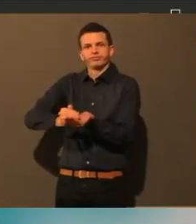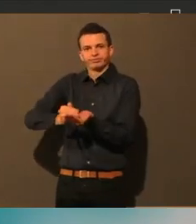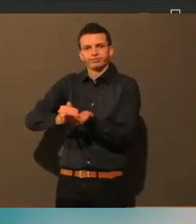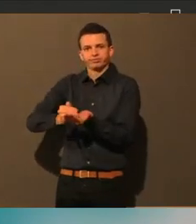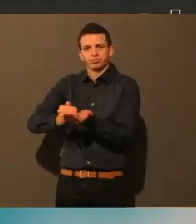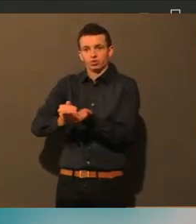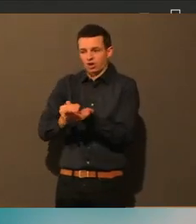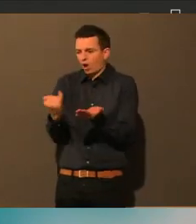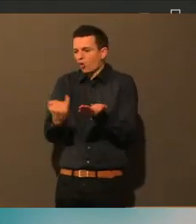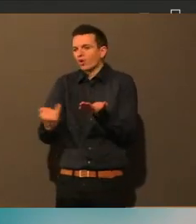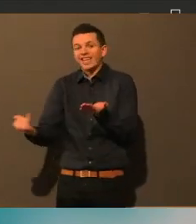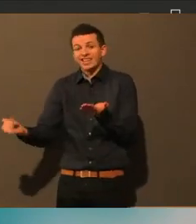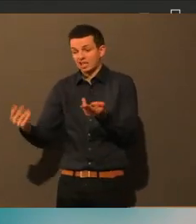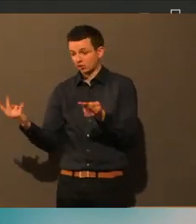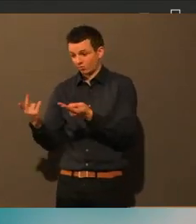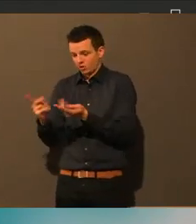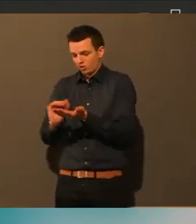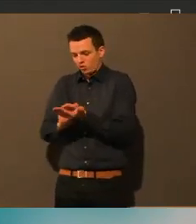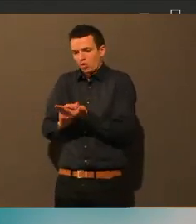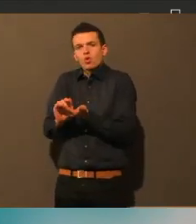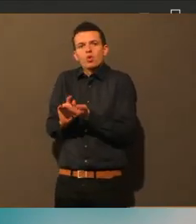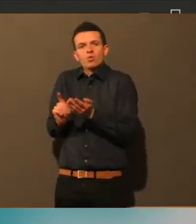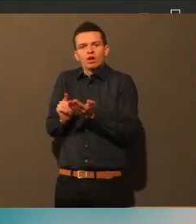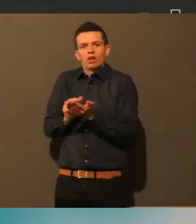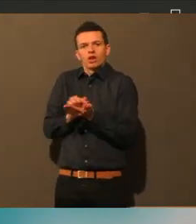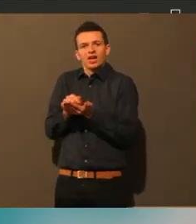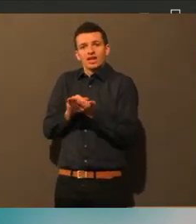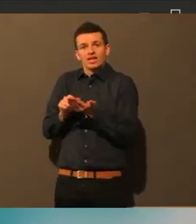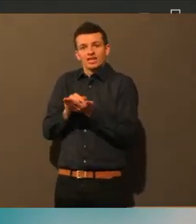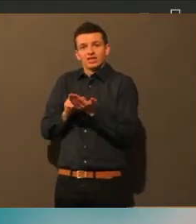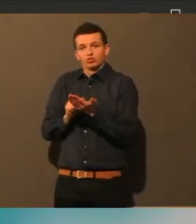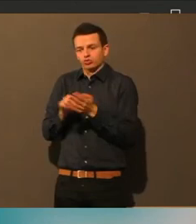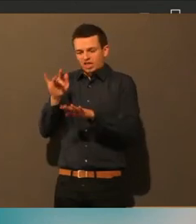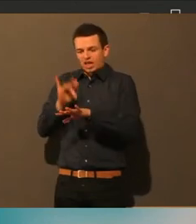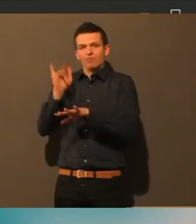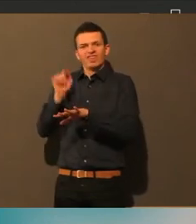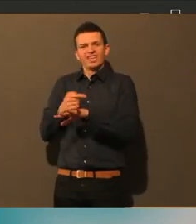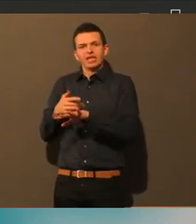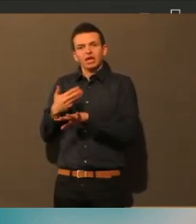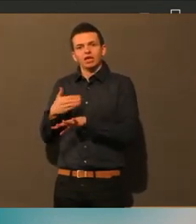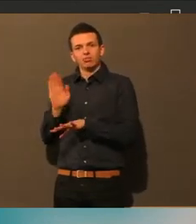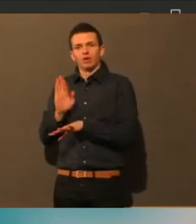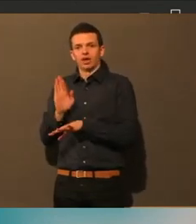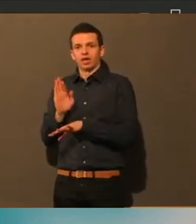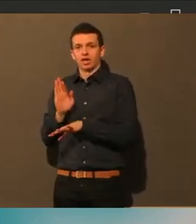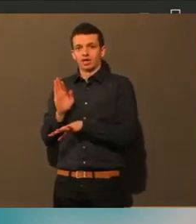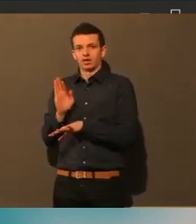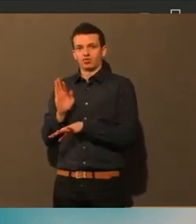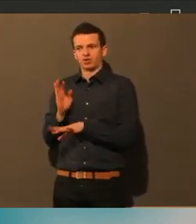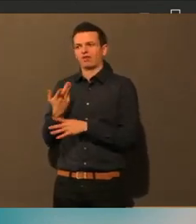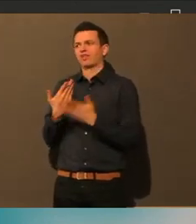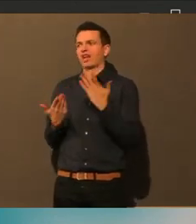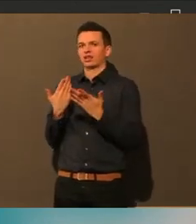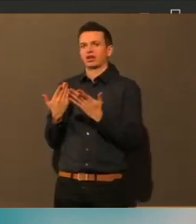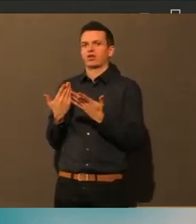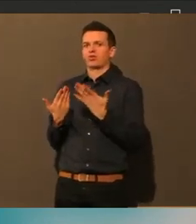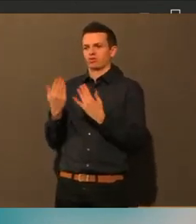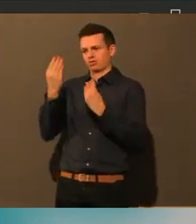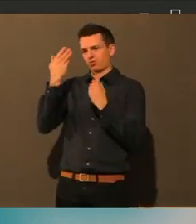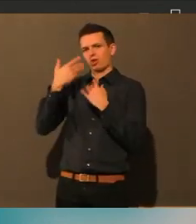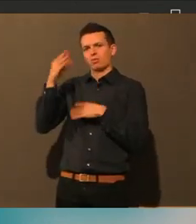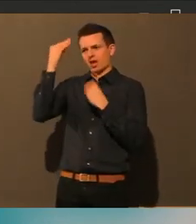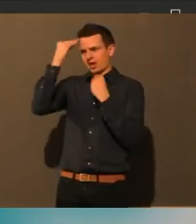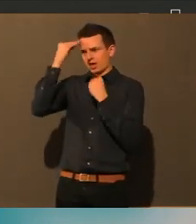geeignet. Vielleicht, da auch Informationskampagnen an den Schulen, neben den Desinfektionsspender, eben, dass man